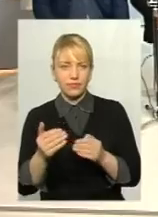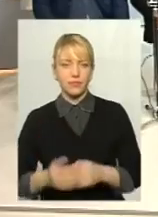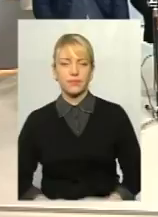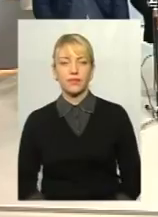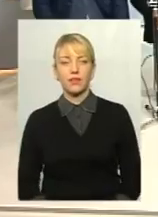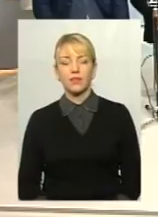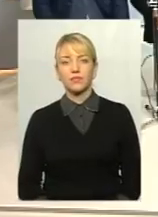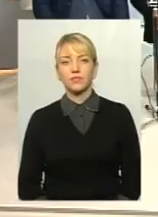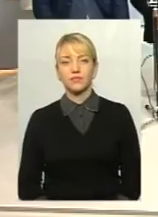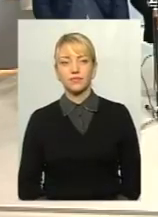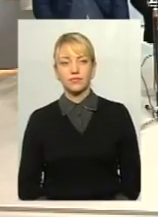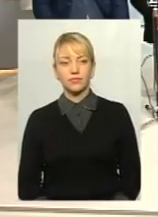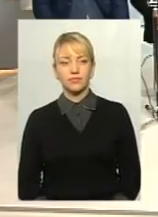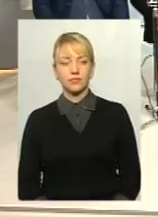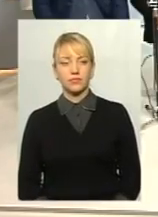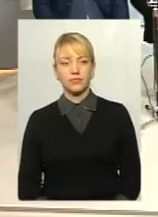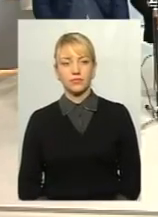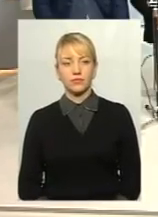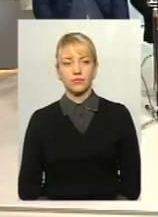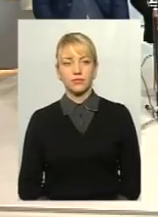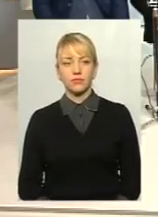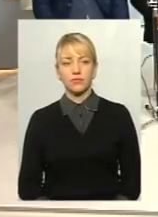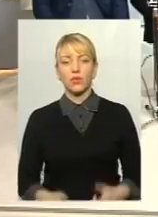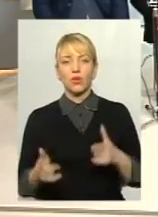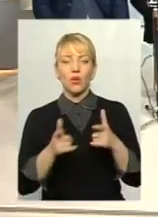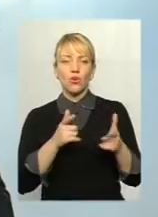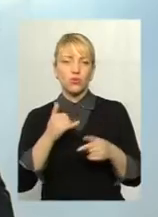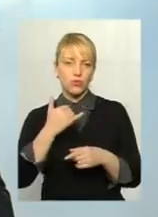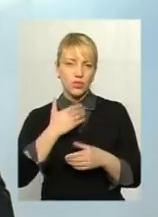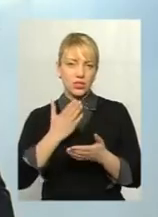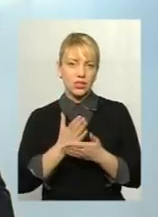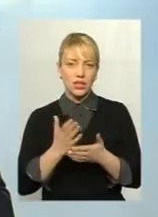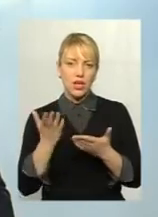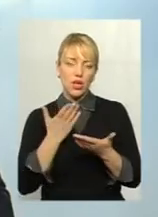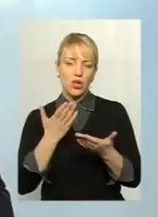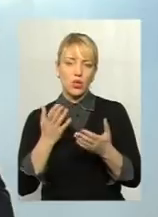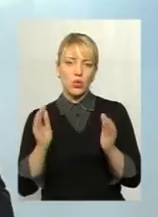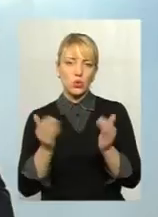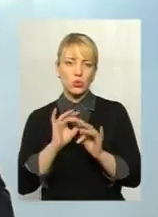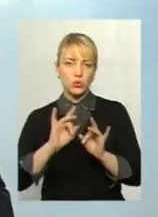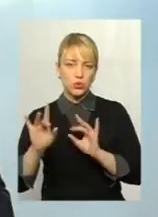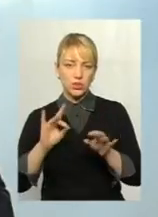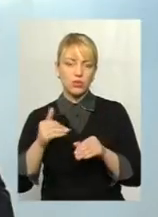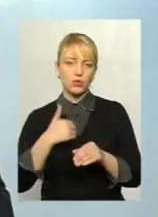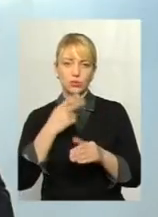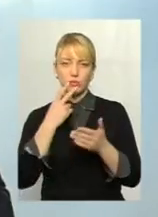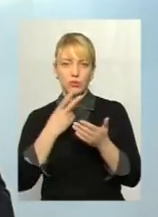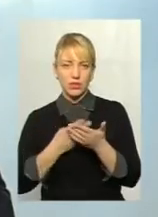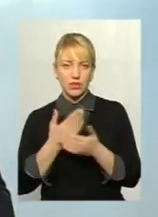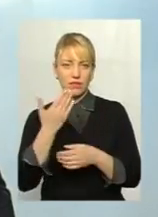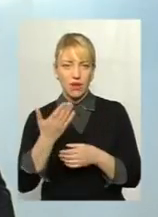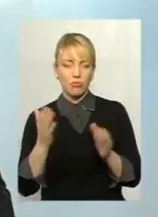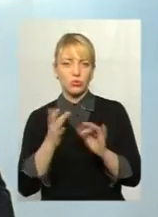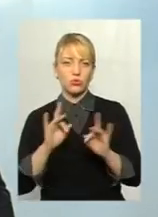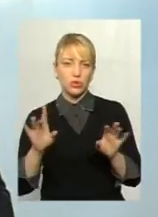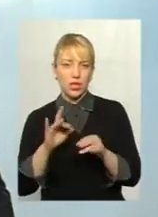відповідь. Мені режисери говорять, що в нас готовий сюжет. Прошу глядачів переглянути його. А далі ми